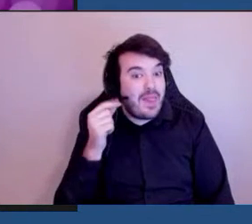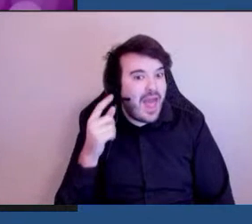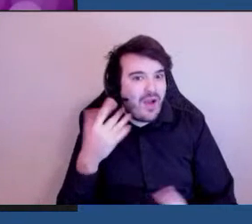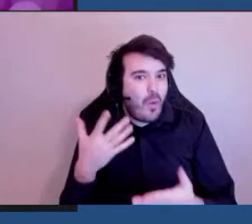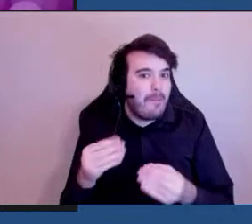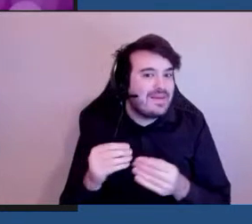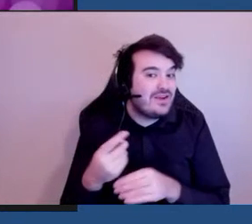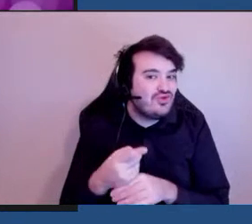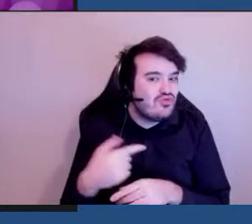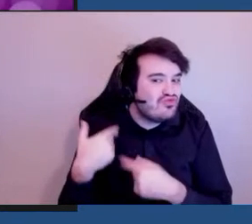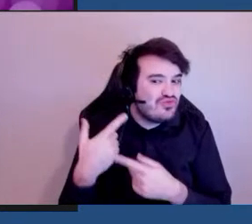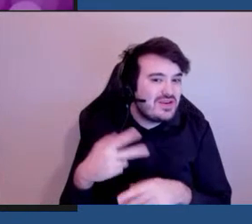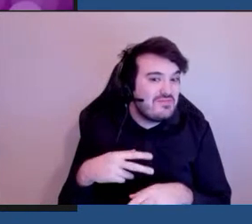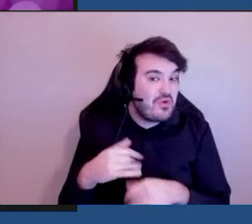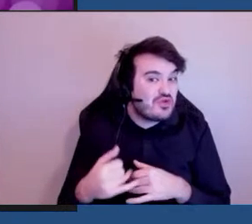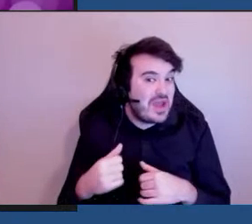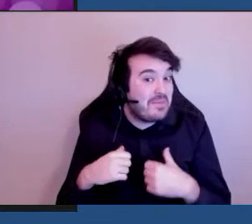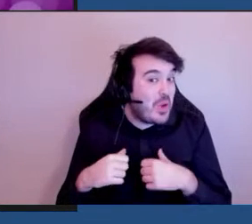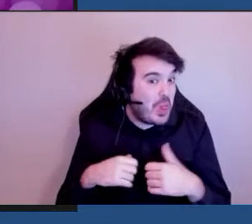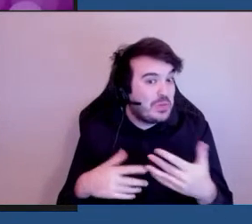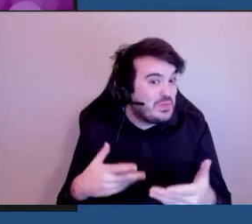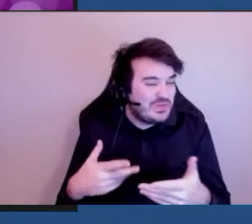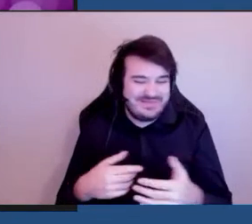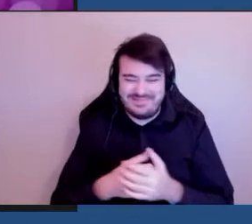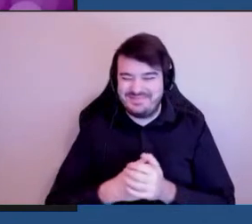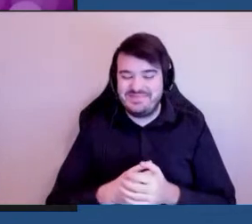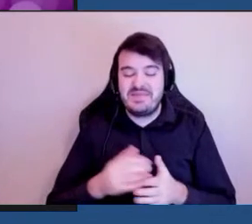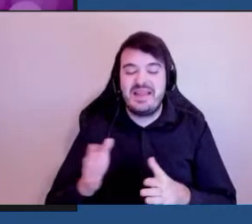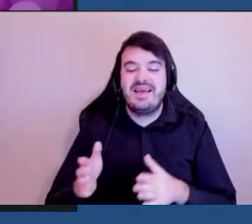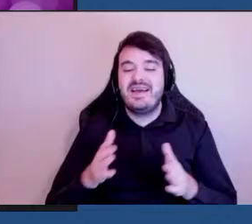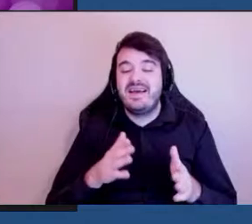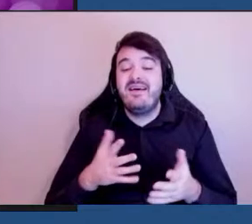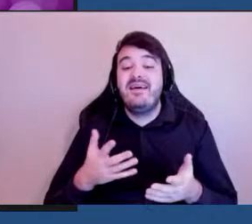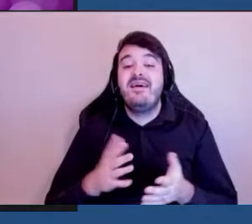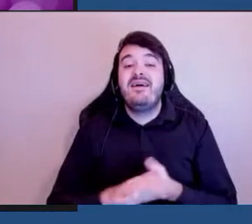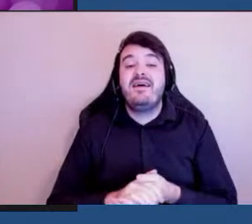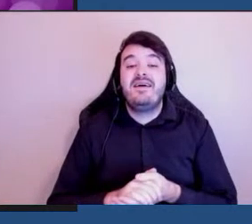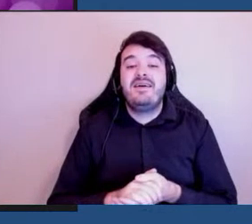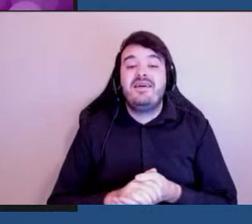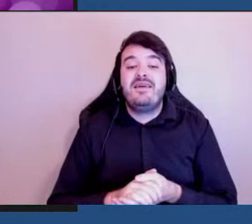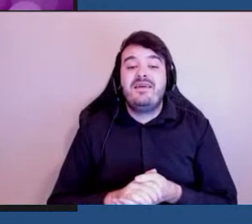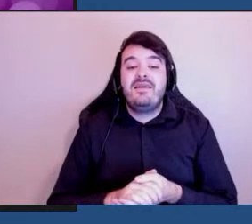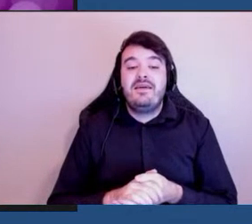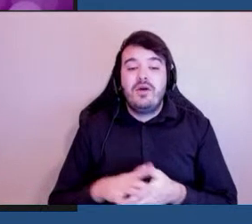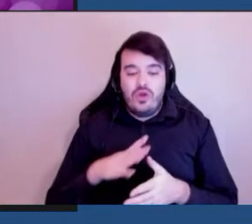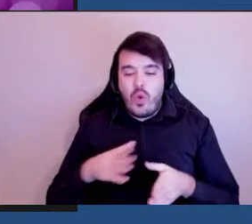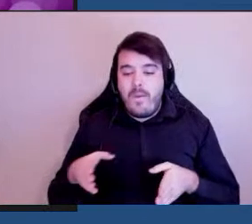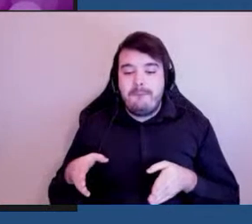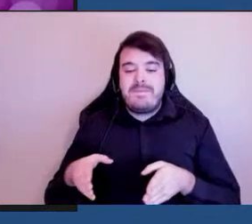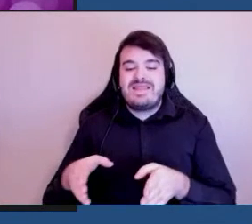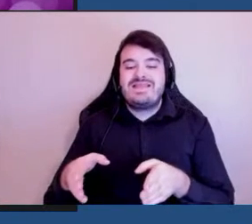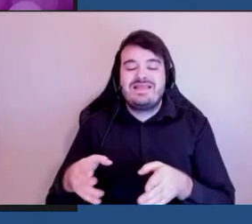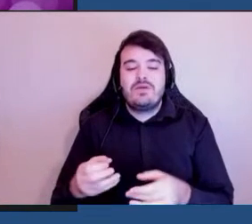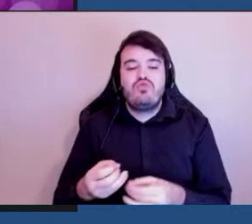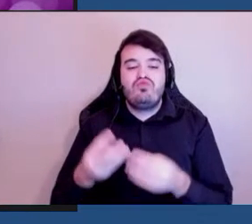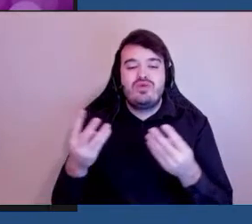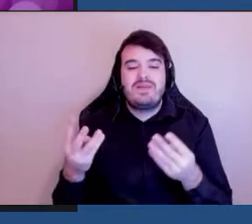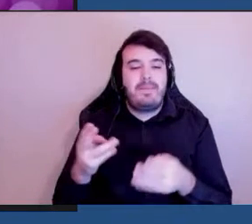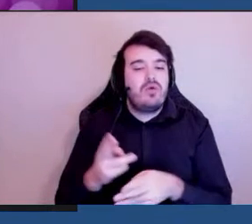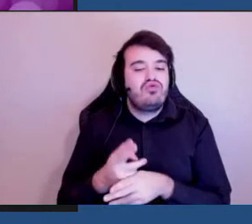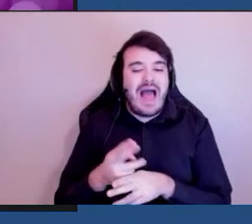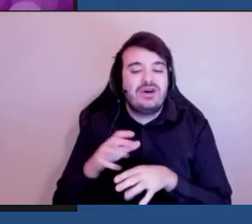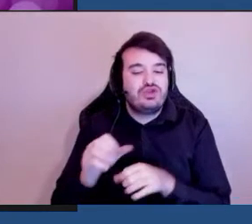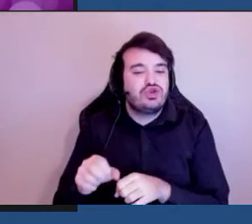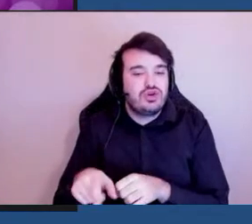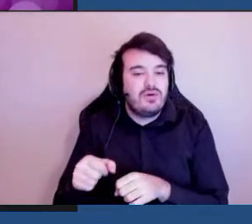projet pilote. Les pistes à usage multiple. Nous avons adopté une motion